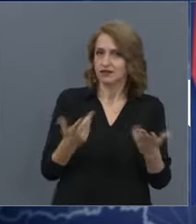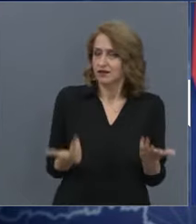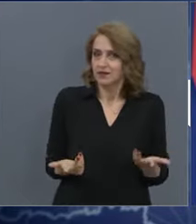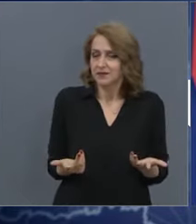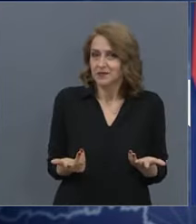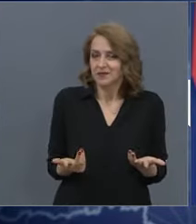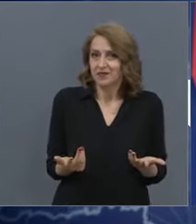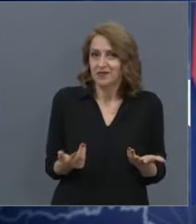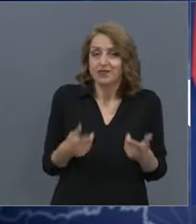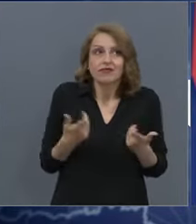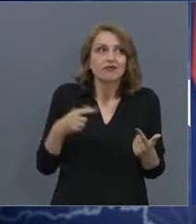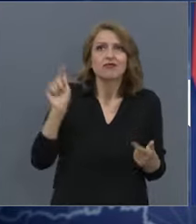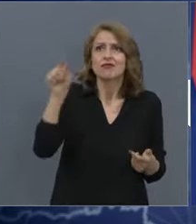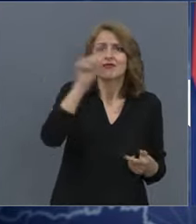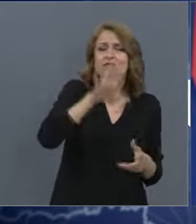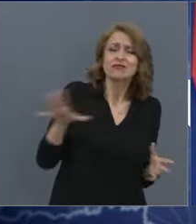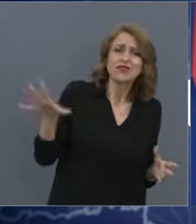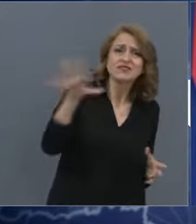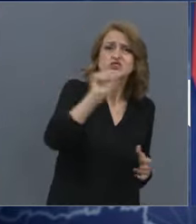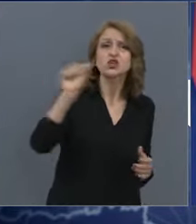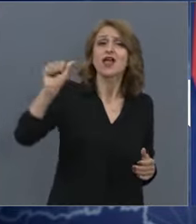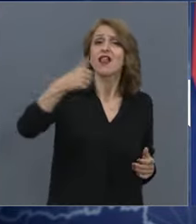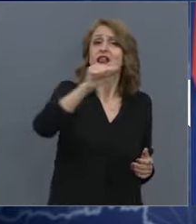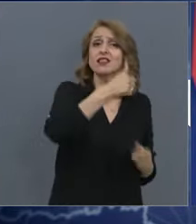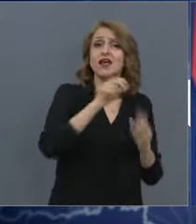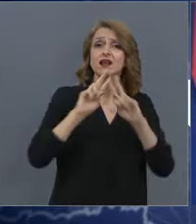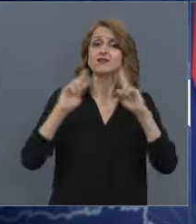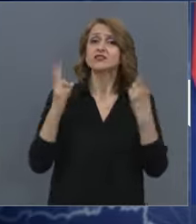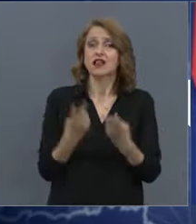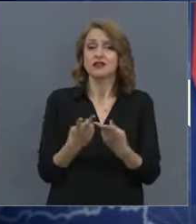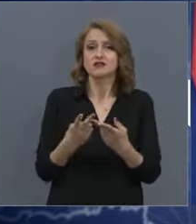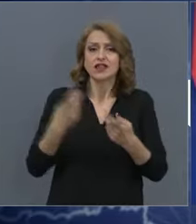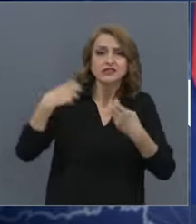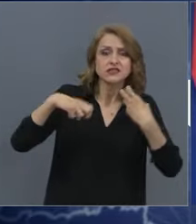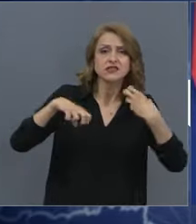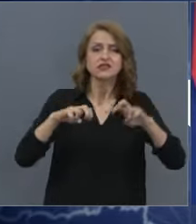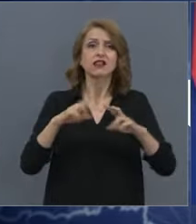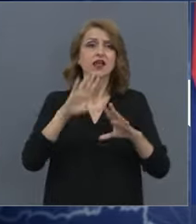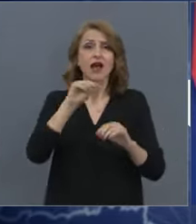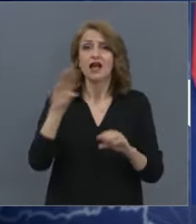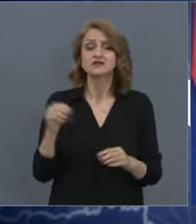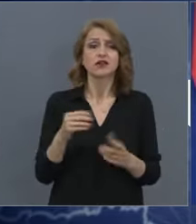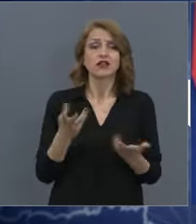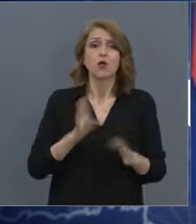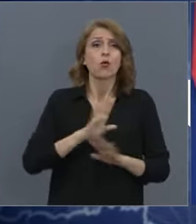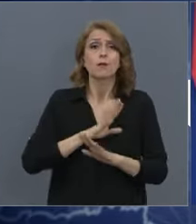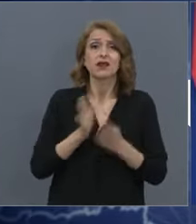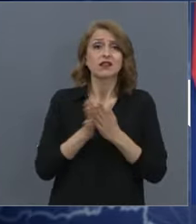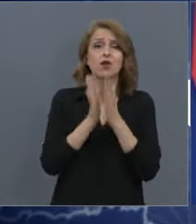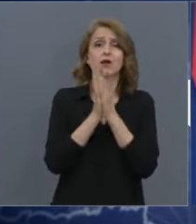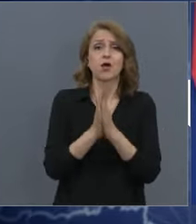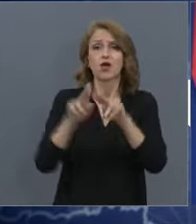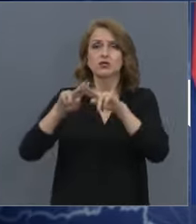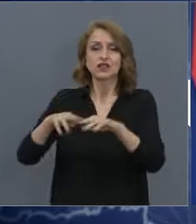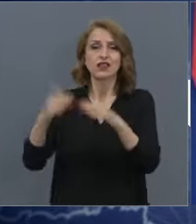нямаше лидер в света, който да не излезе и да каже ще умират хора, останете си по